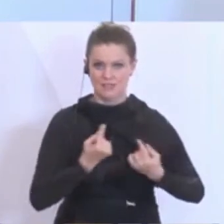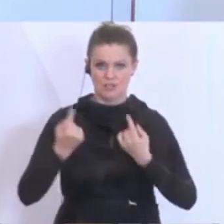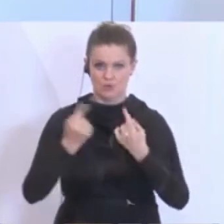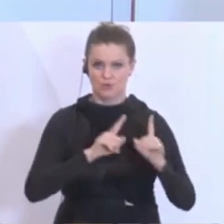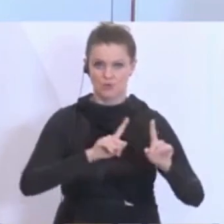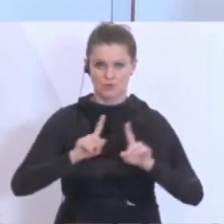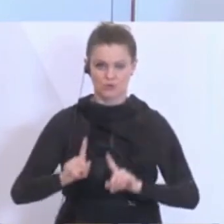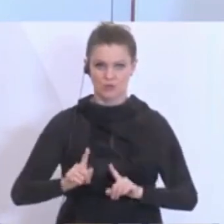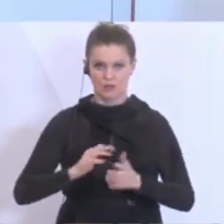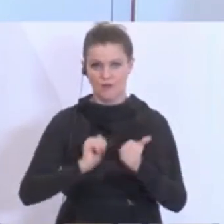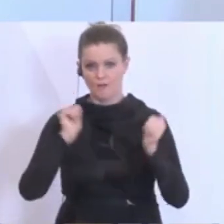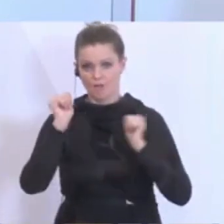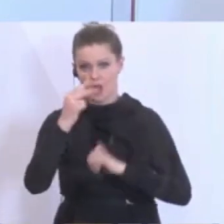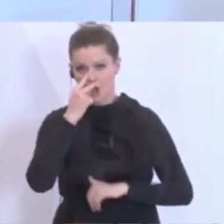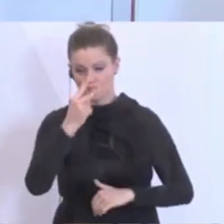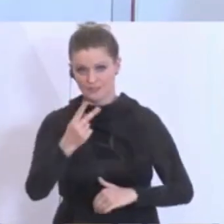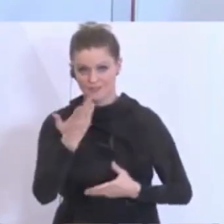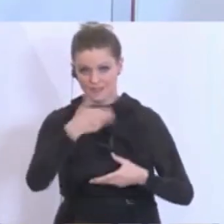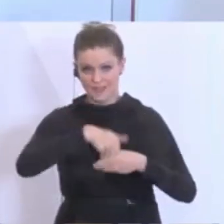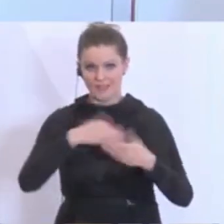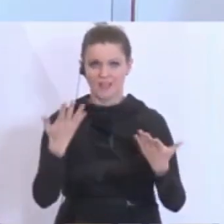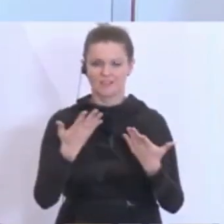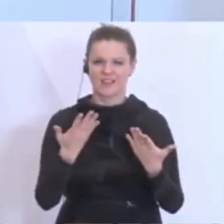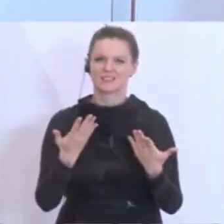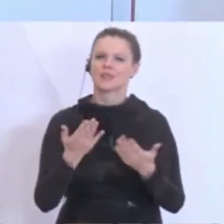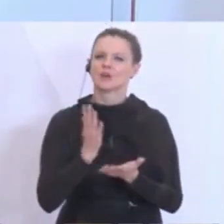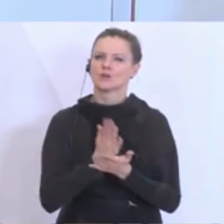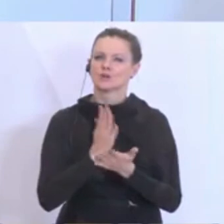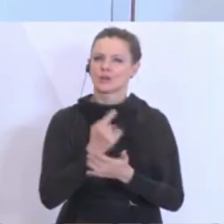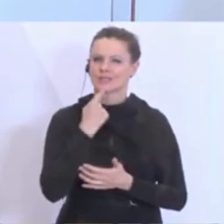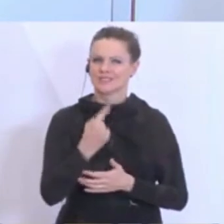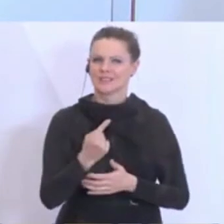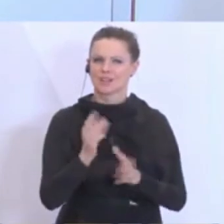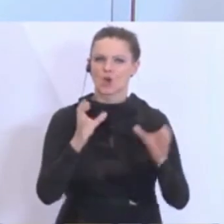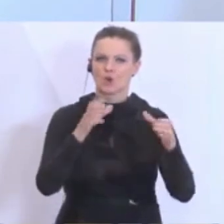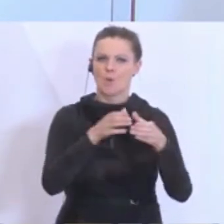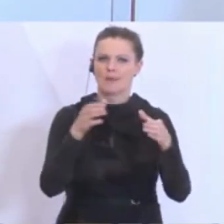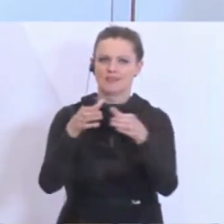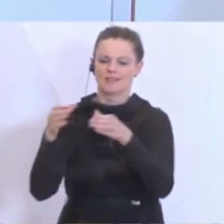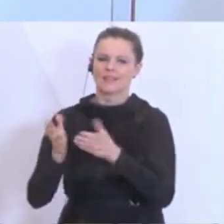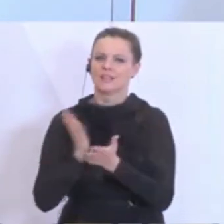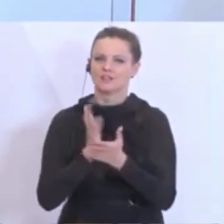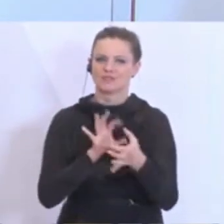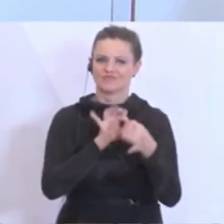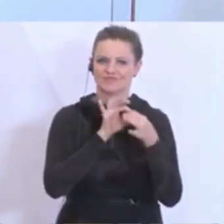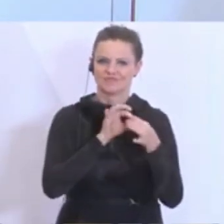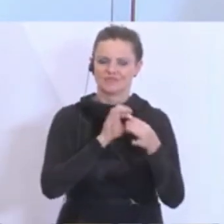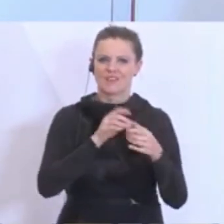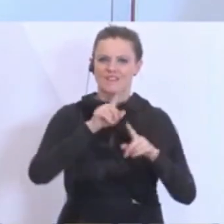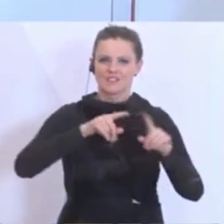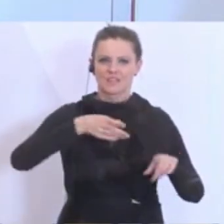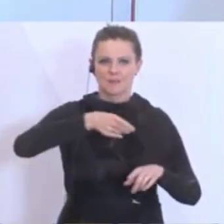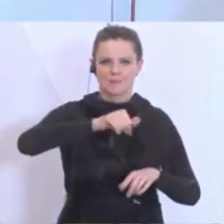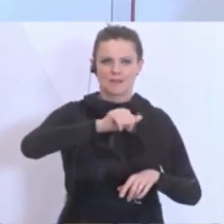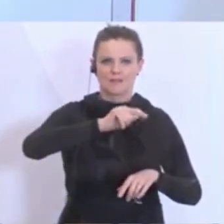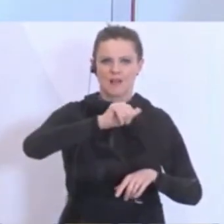wir sie voraussehen, beinhaltet eben die angesprochenen Kompanien der jeweiligen Bataillone. Das